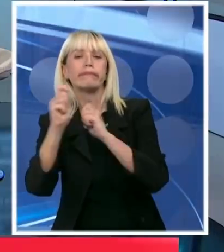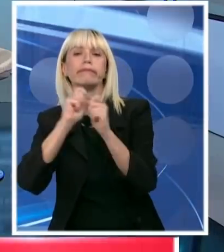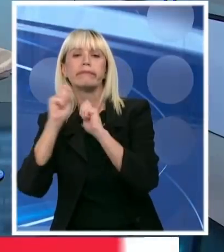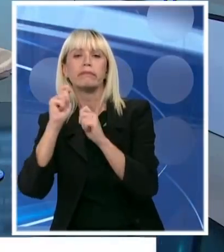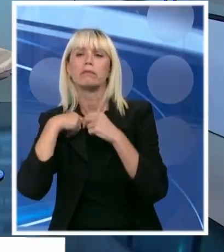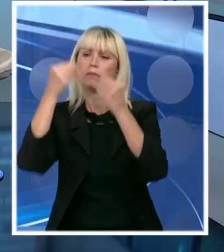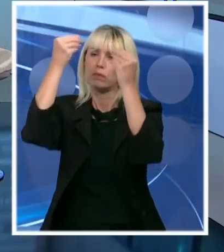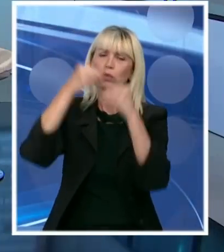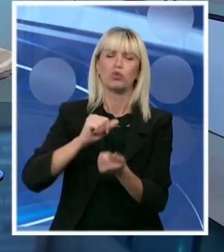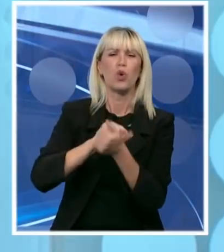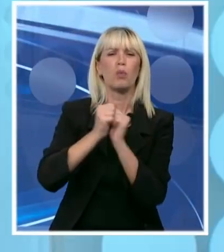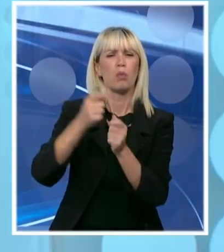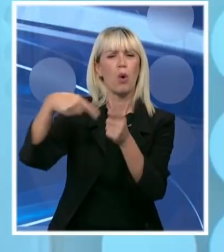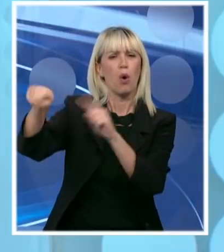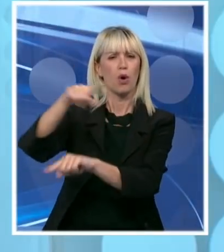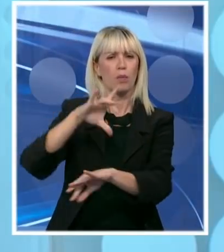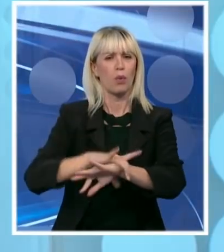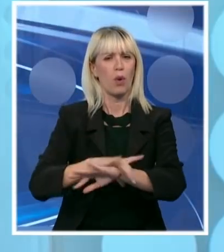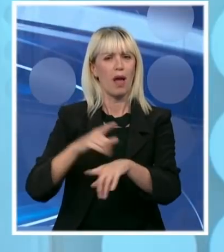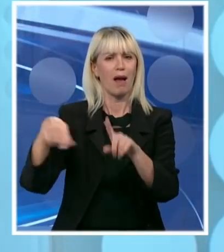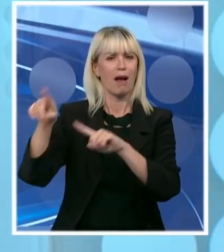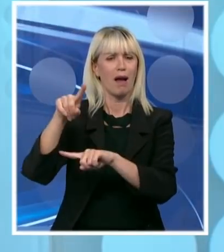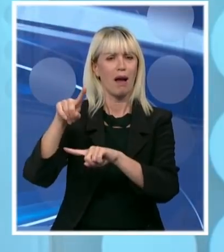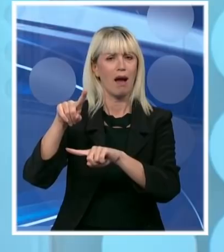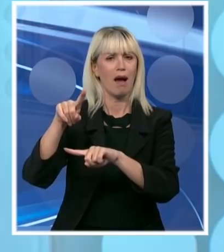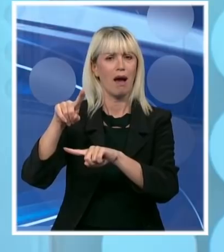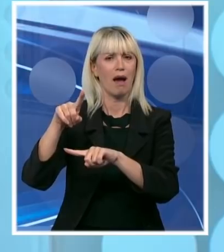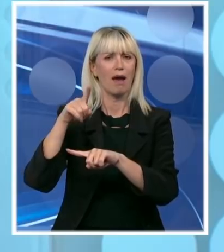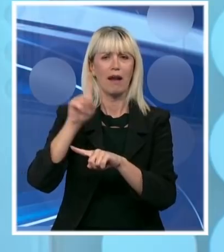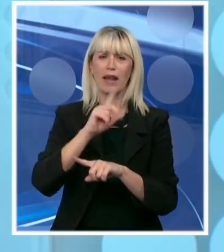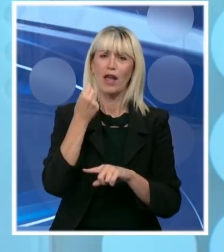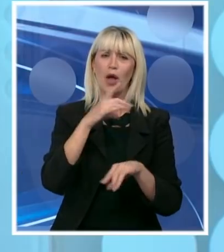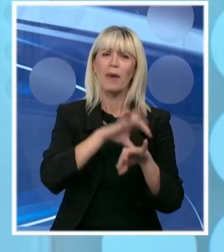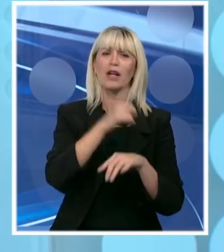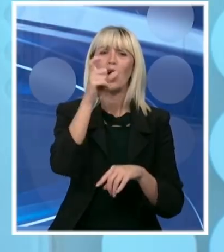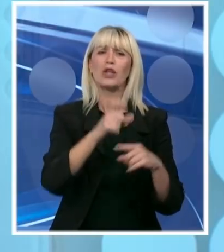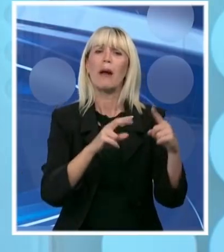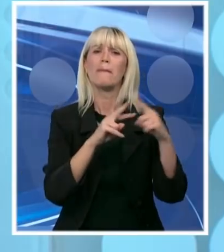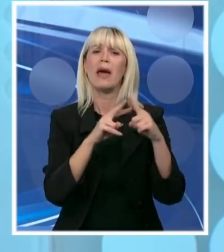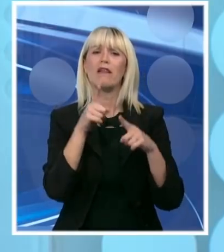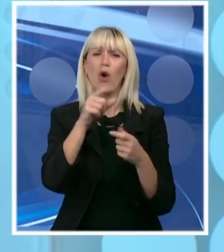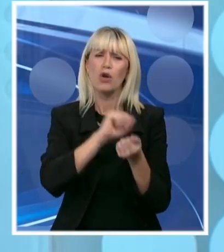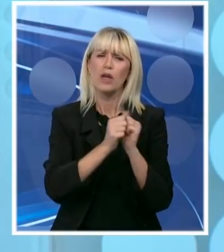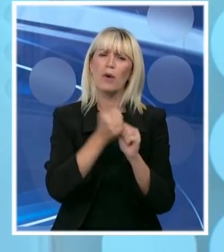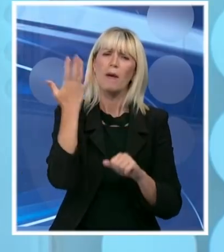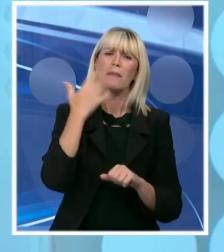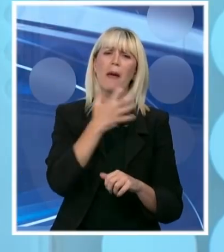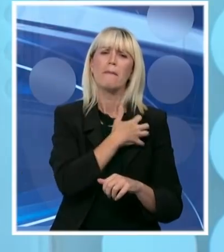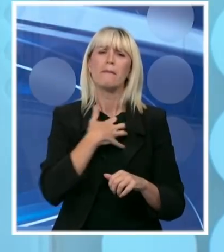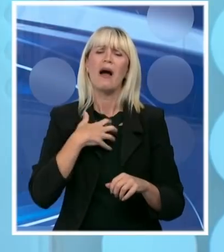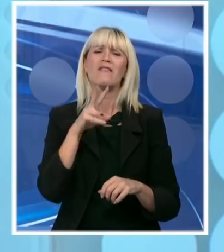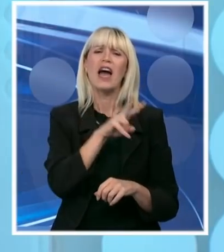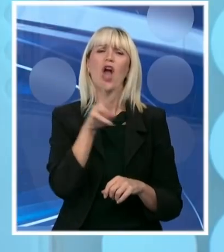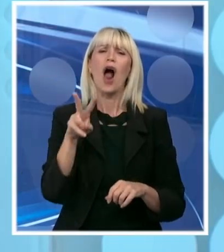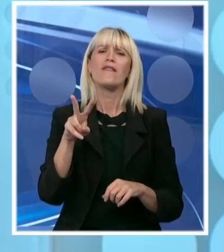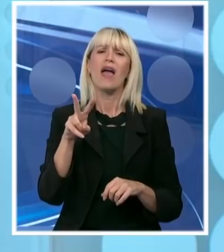njihova hrabrost. Ne valja vam Pelemiću. Malo se borio protiv variola vere. Ne valja vam čovjeku koji nije hteo da se skloni od variola vere.